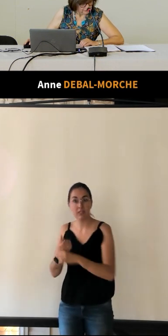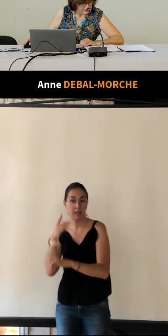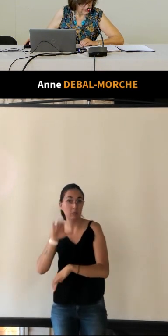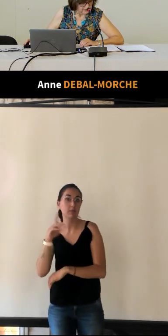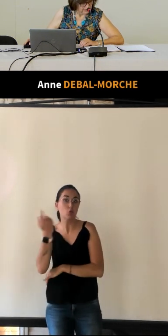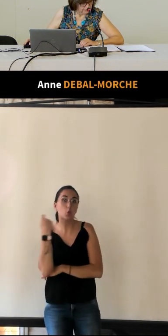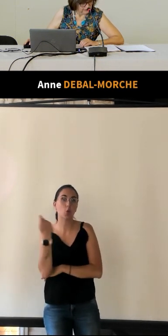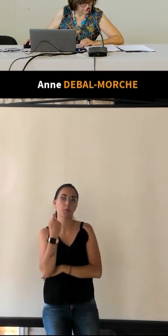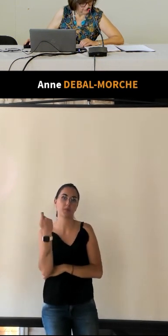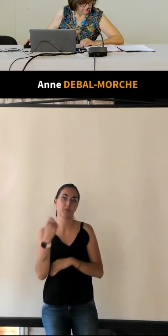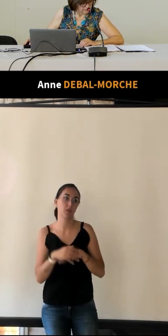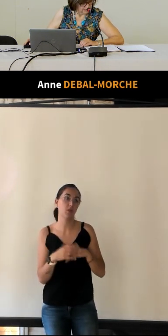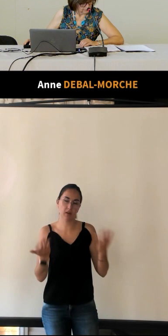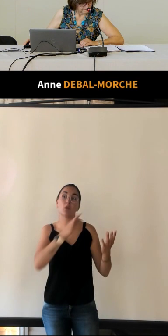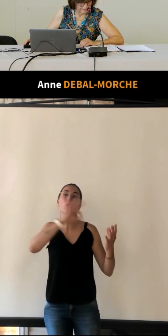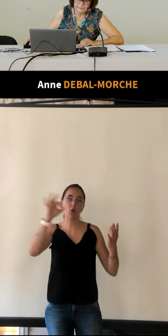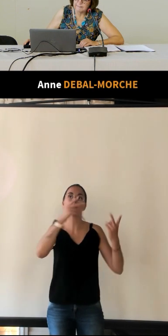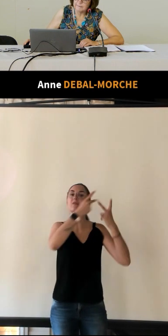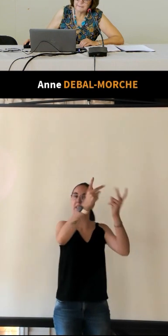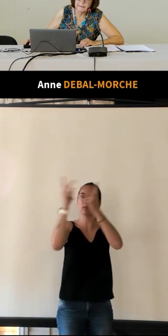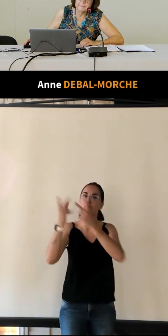sur les différentes villes de France pardon